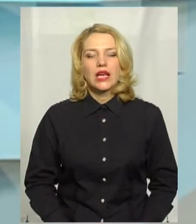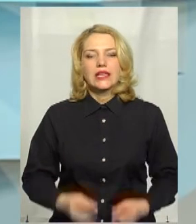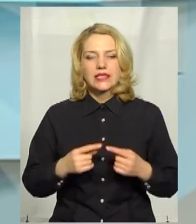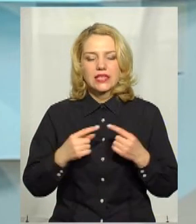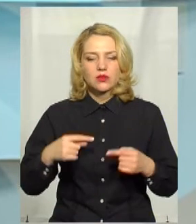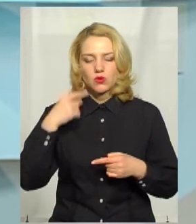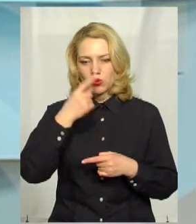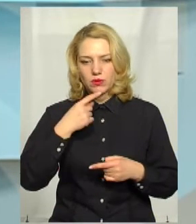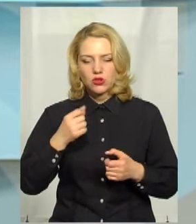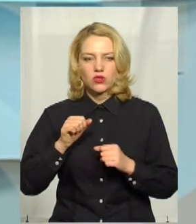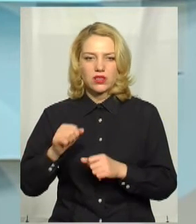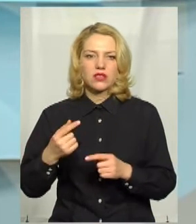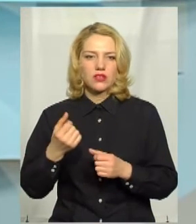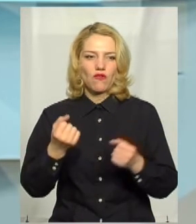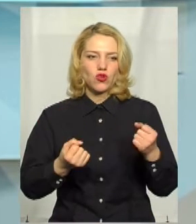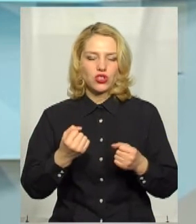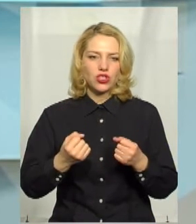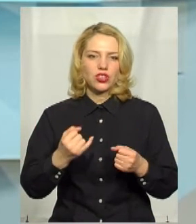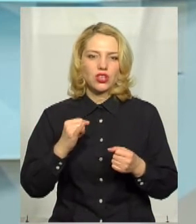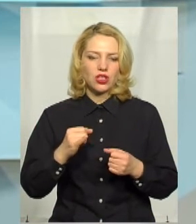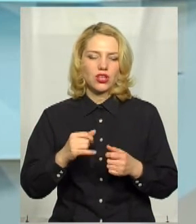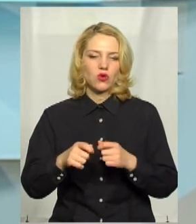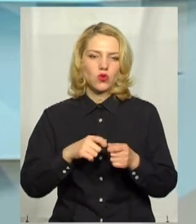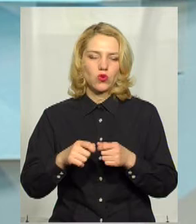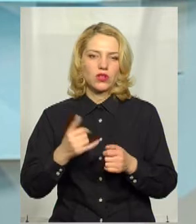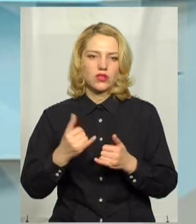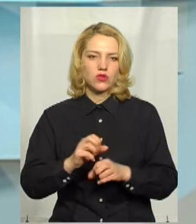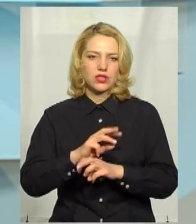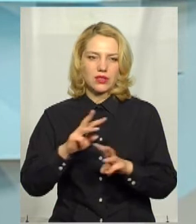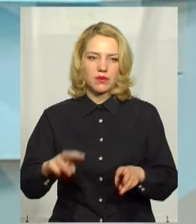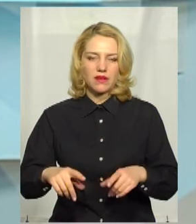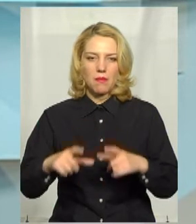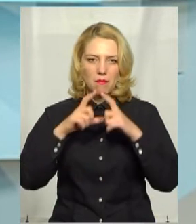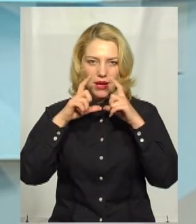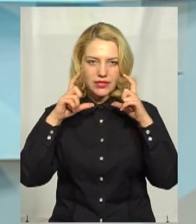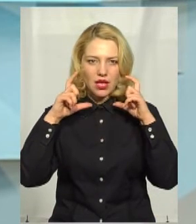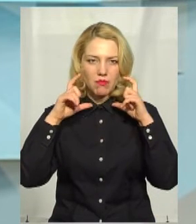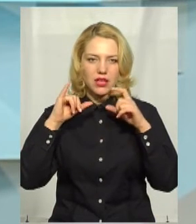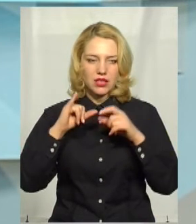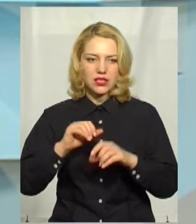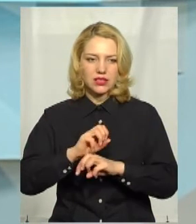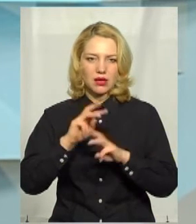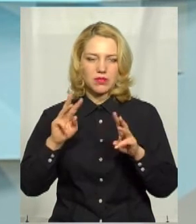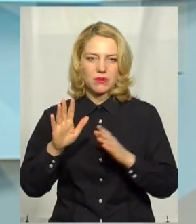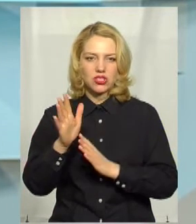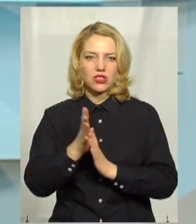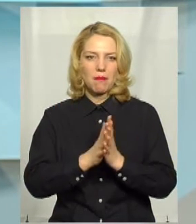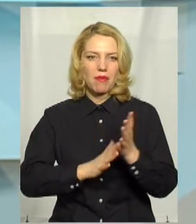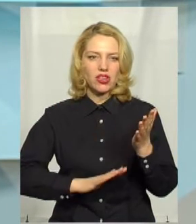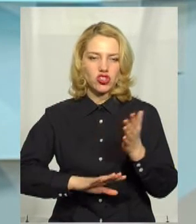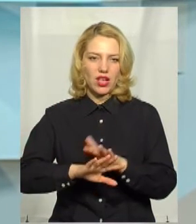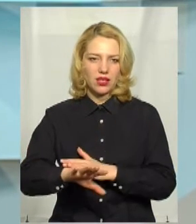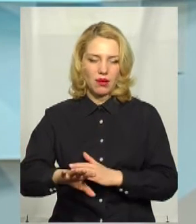захисту – це водії і кондуктори, на сьогодні забезпечені відповідними масками і забезпечені перчатками